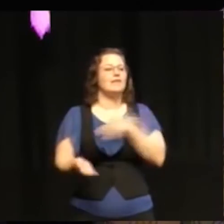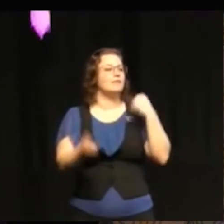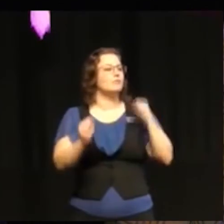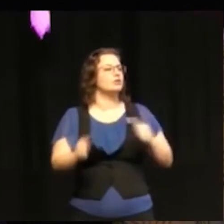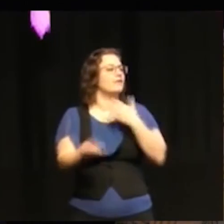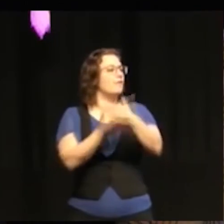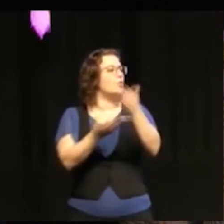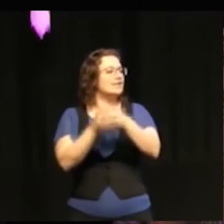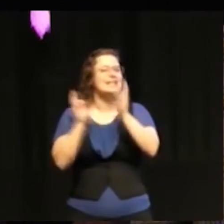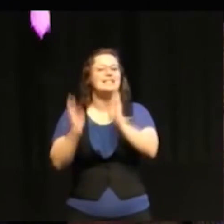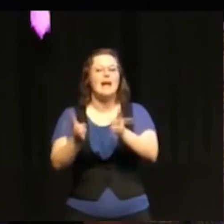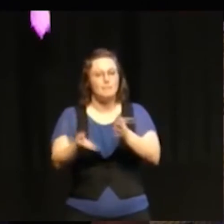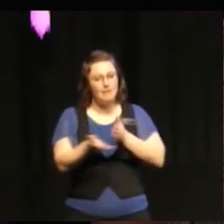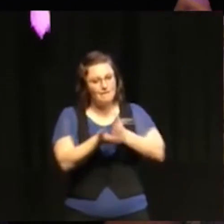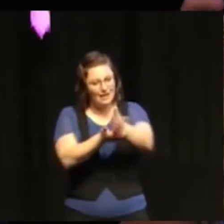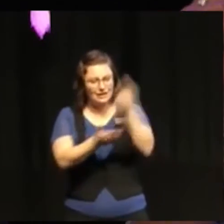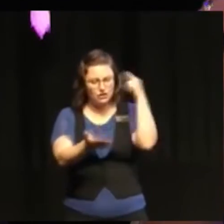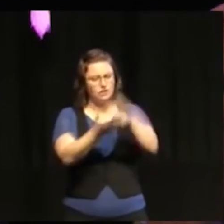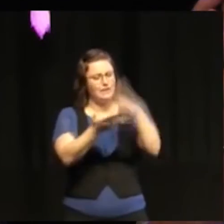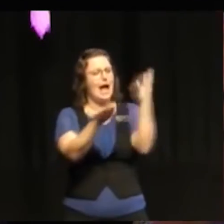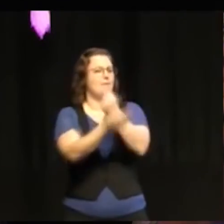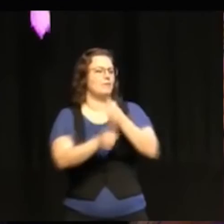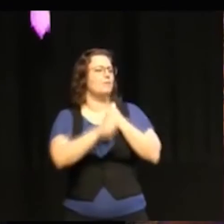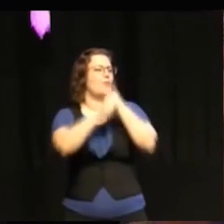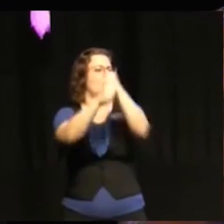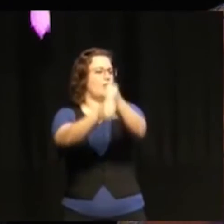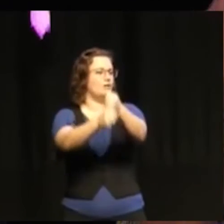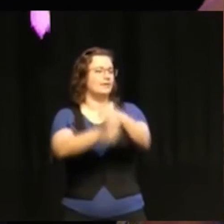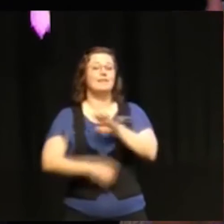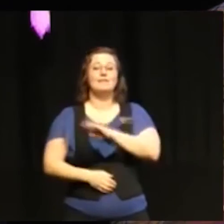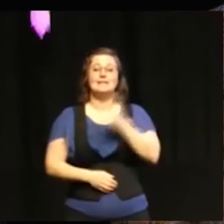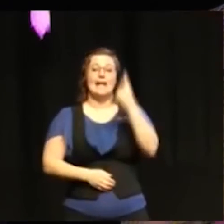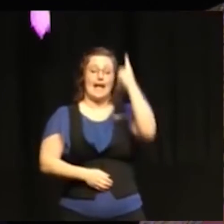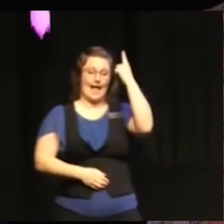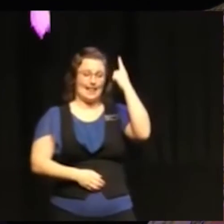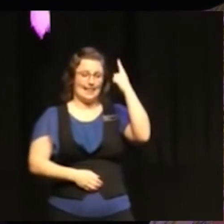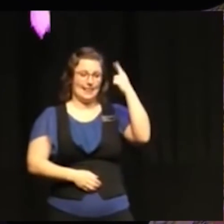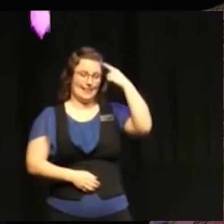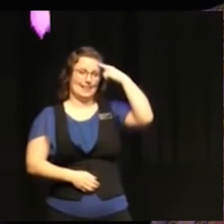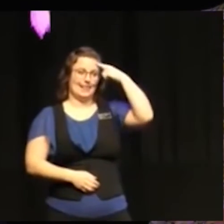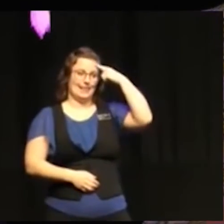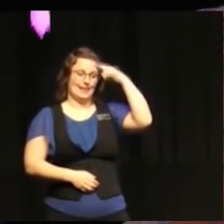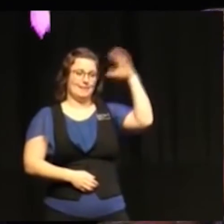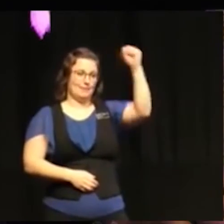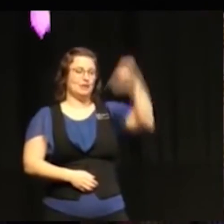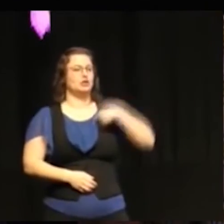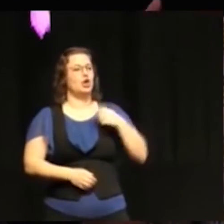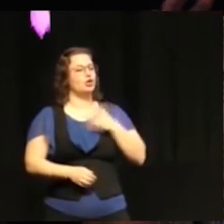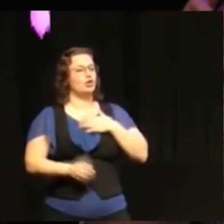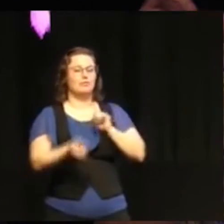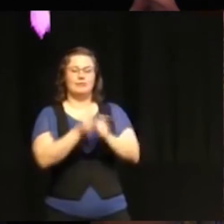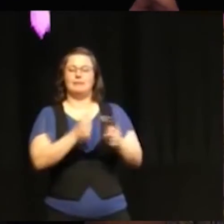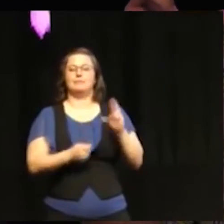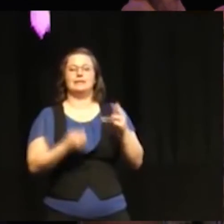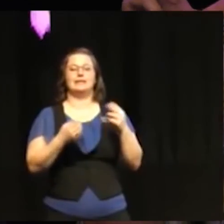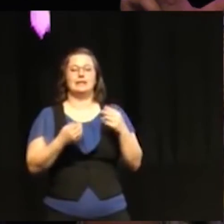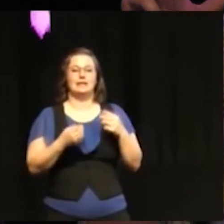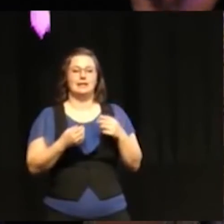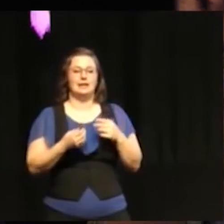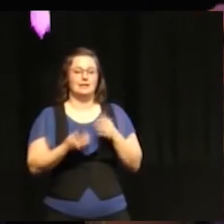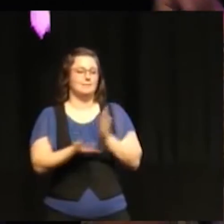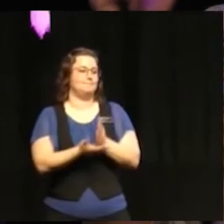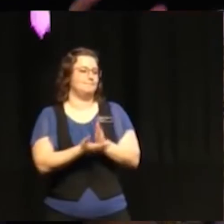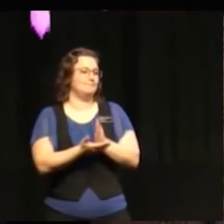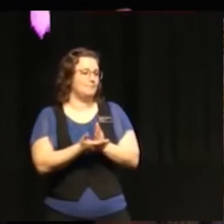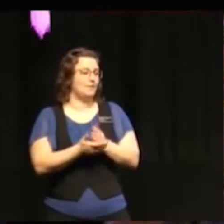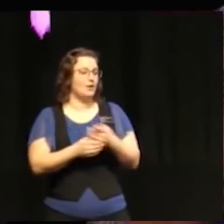towards sustainability and I think there is one concept that at least for me has become very relevant and that is the concept of